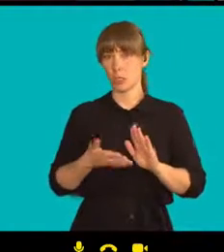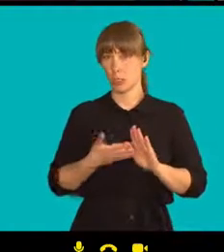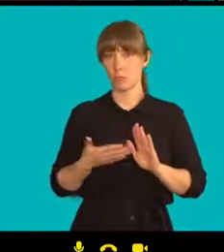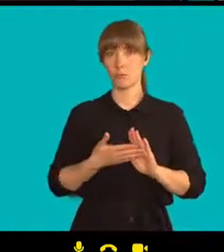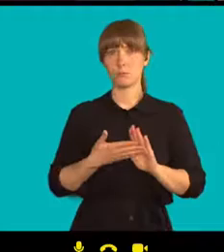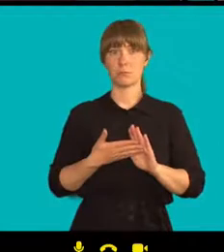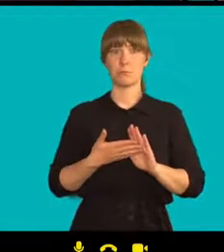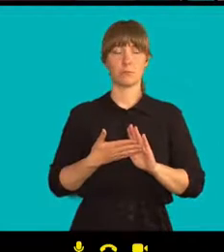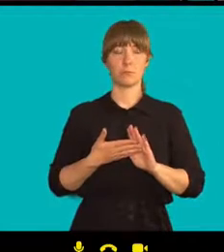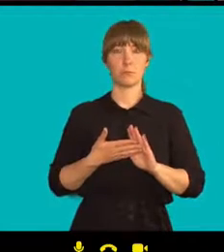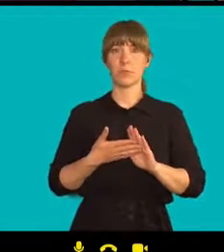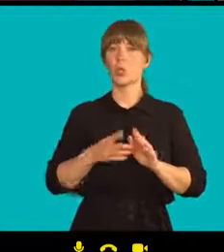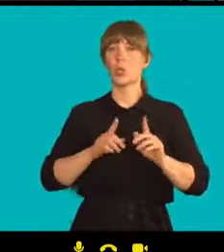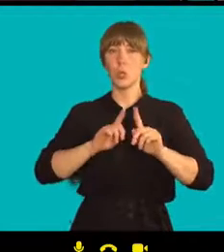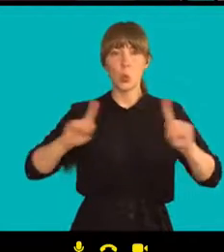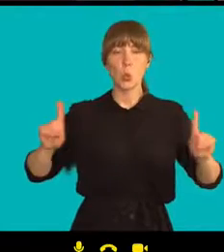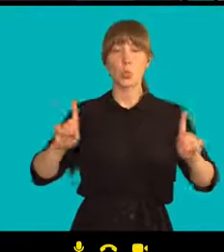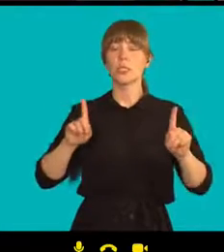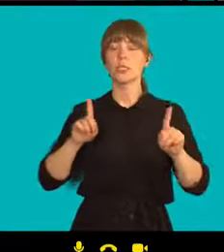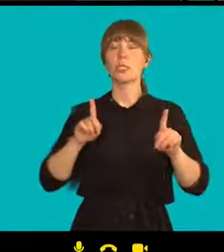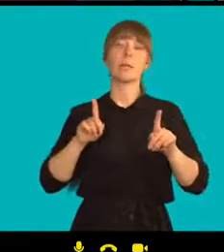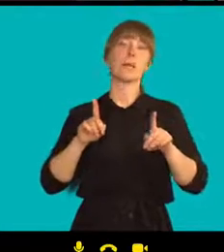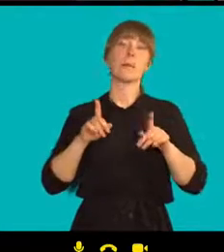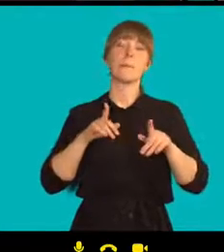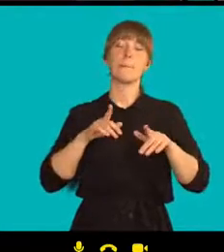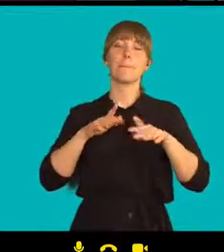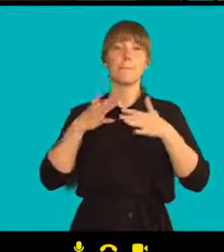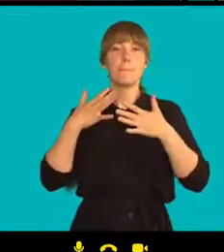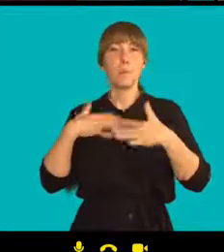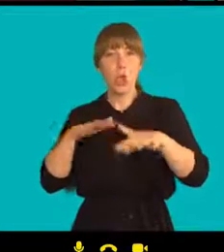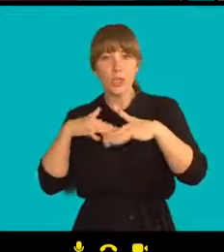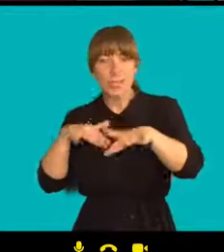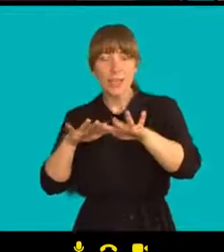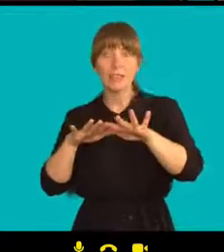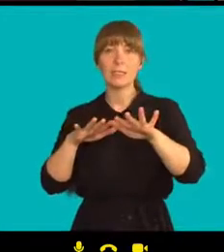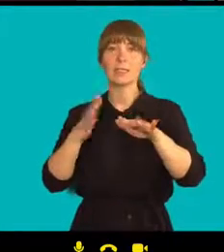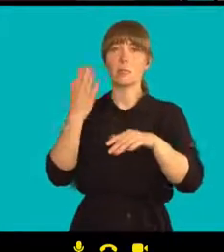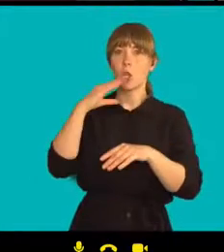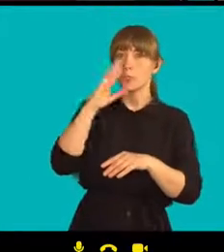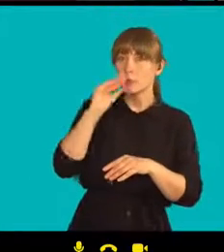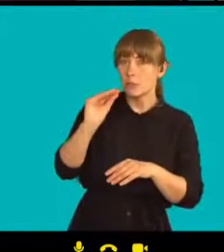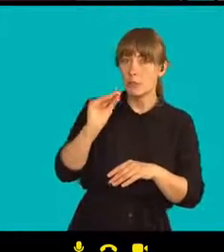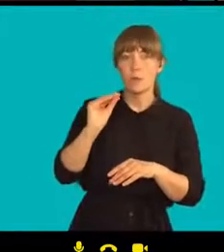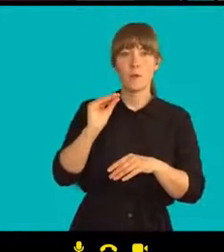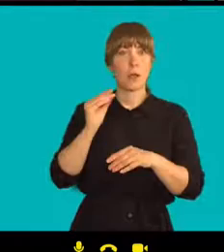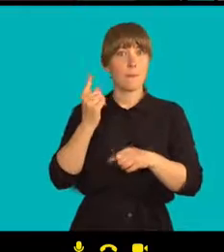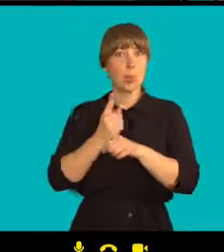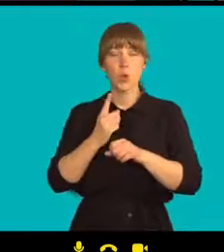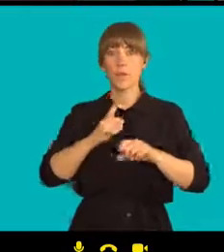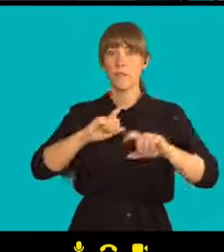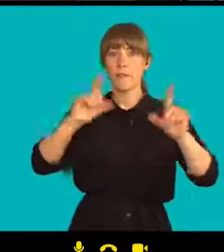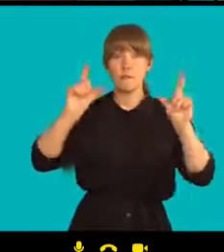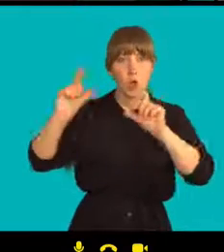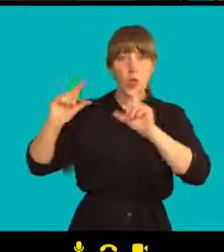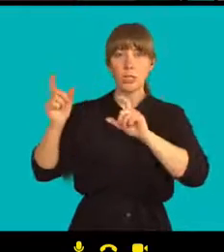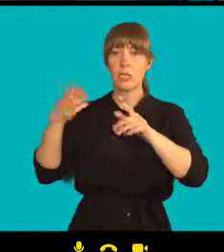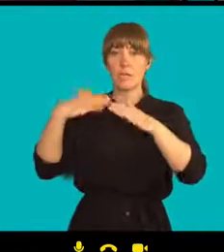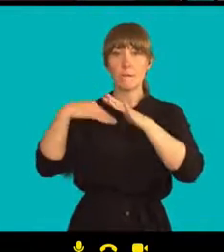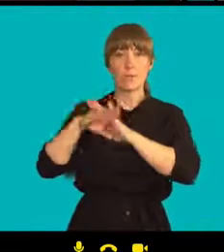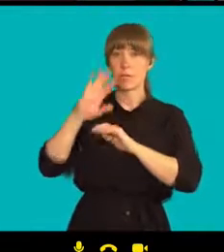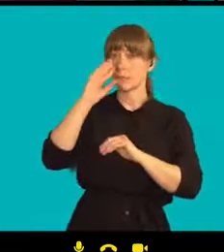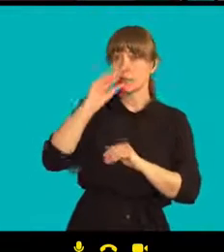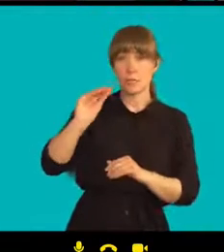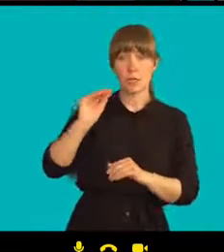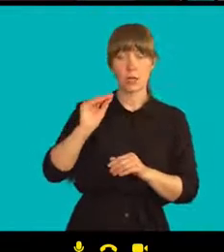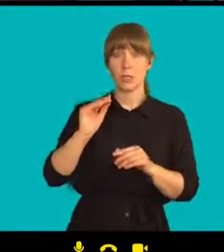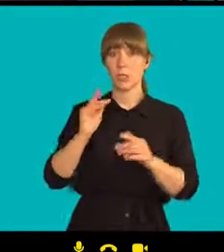Opásla jsem všechny ty protesty a viděla jsem to jenom s fotografií a na videu. takže